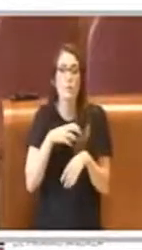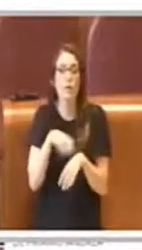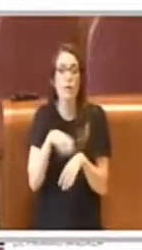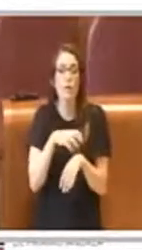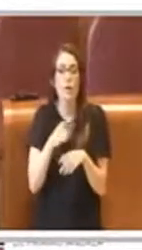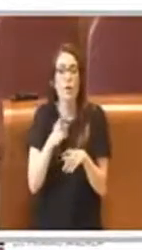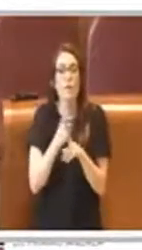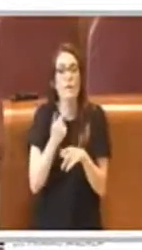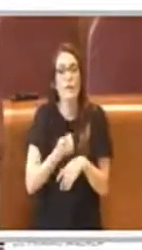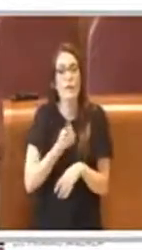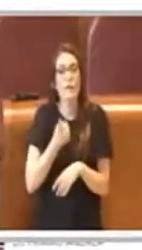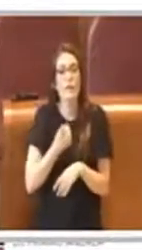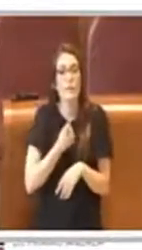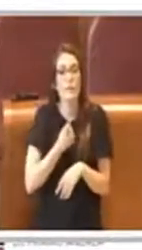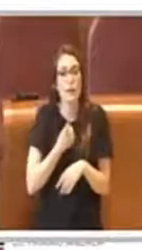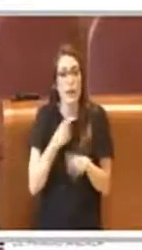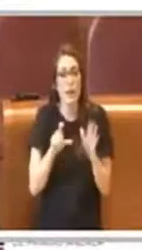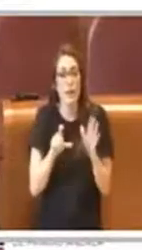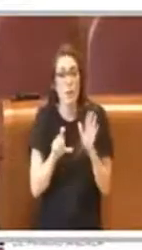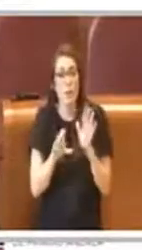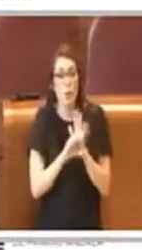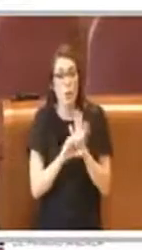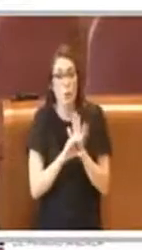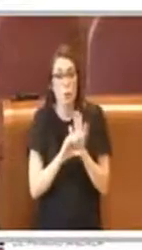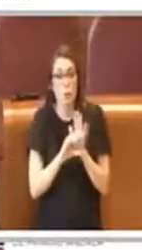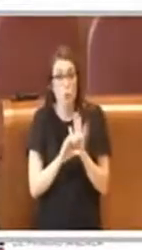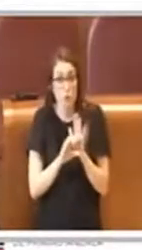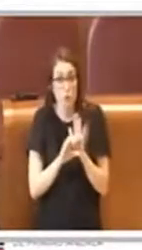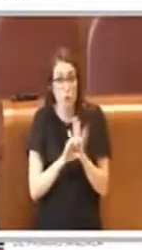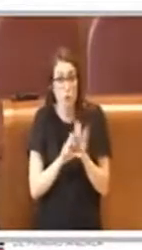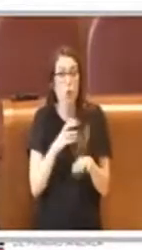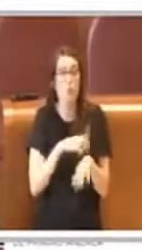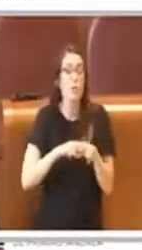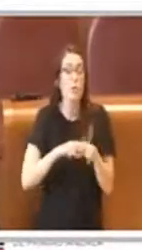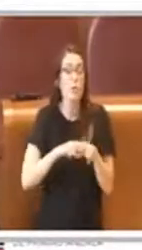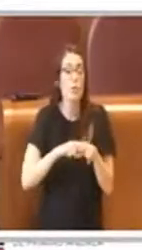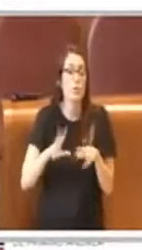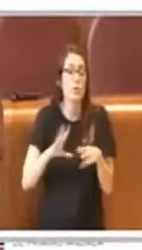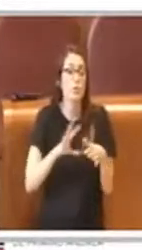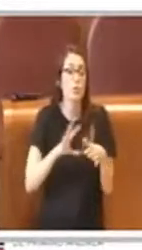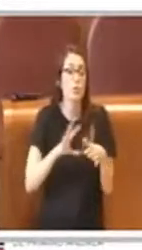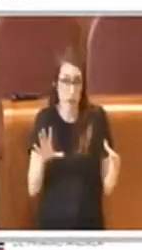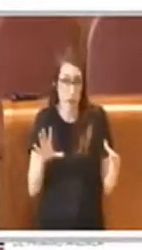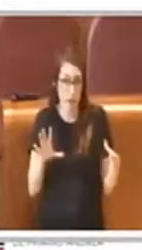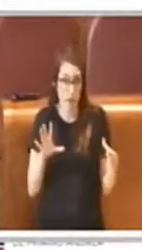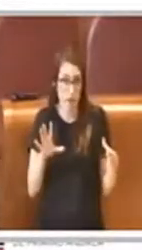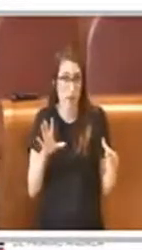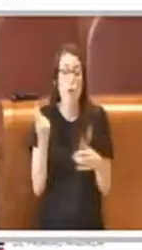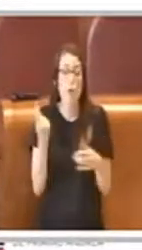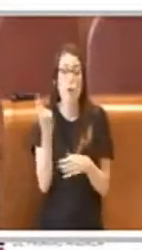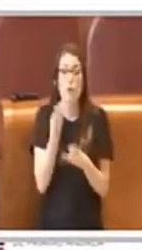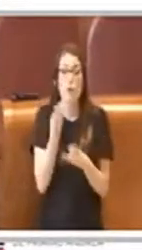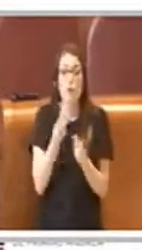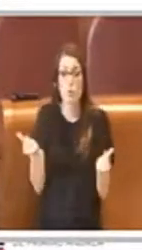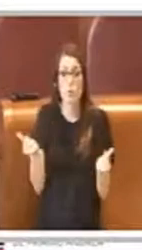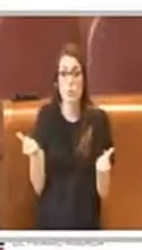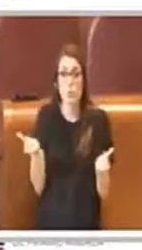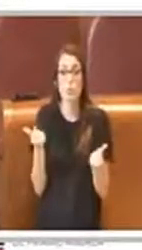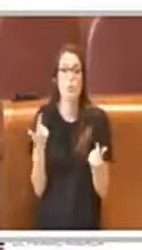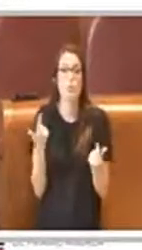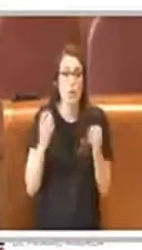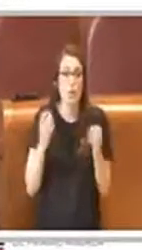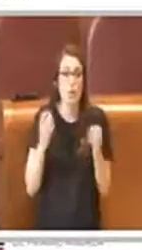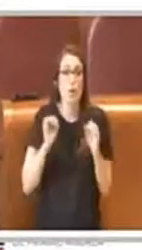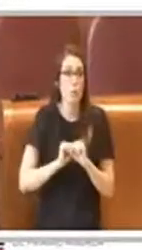indipendente dalla Costituzione delle consulte municipali e quindi l'unica soluzione praticabile,